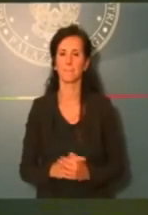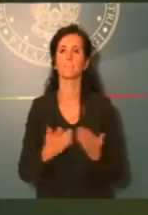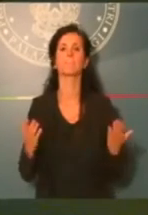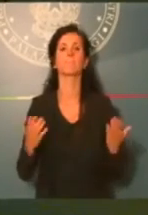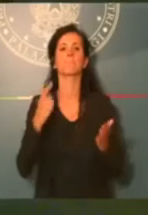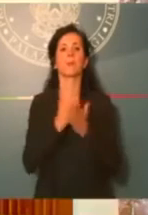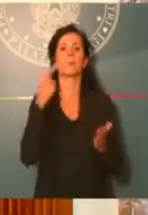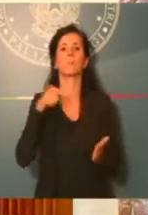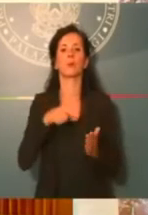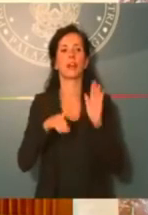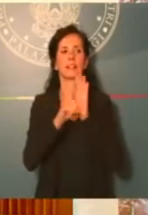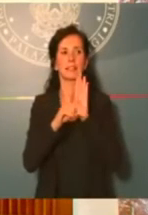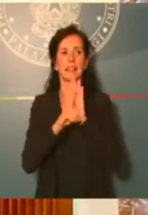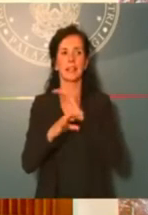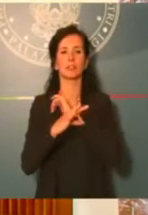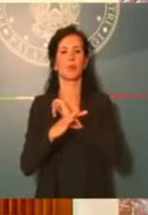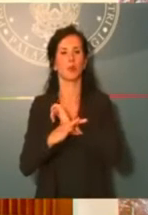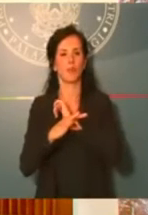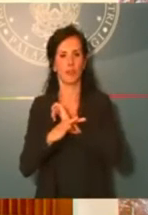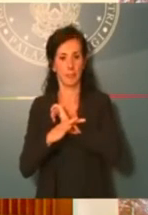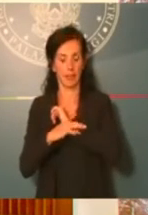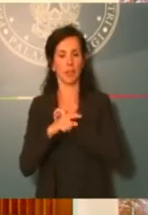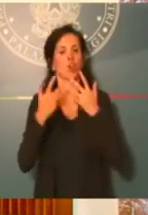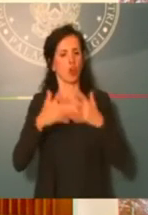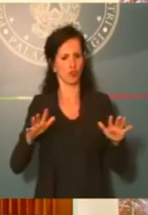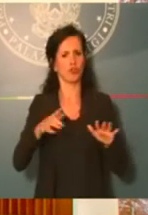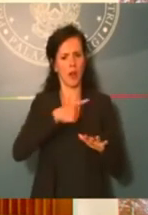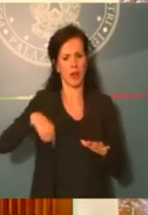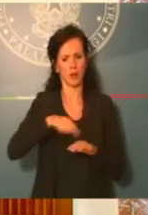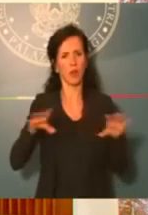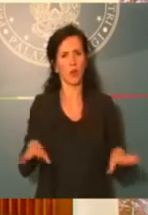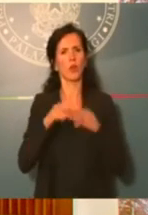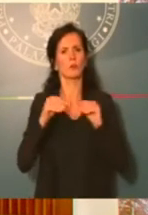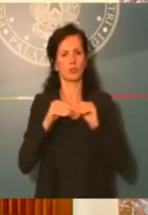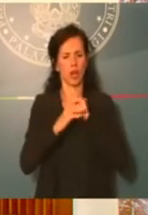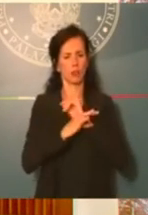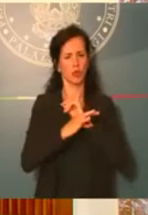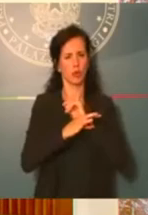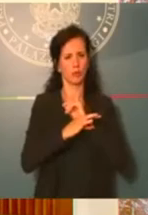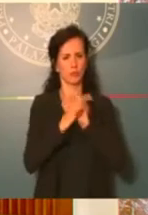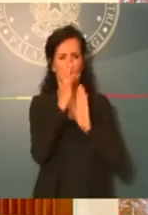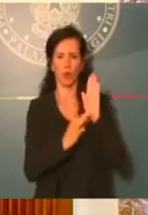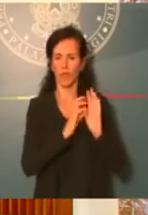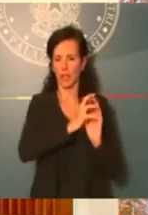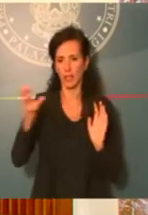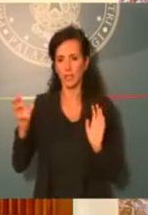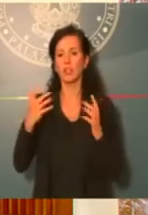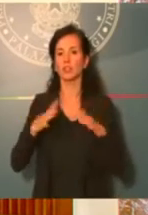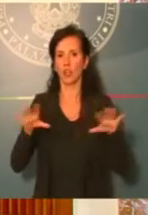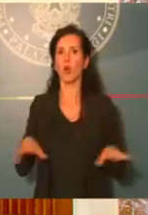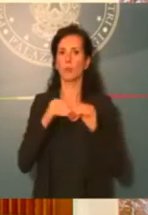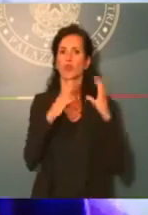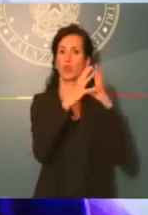Siamo partiti con altri decreti che stanziavano dei miliardi per porto delle aziende, ma questo